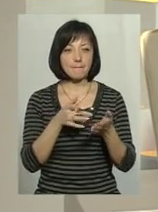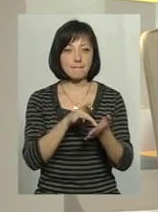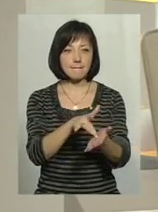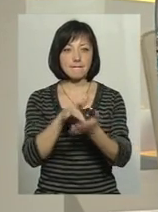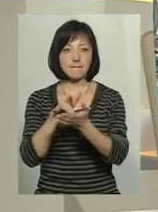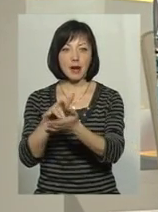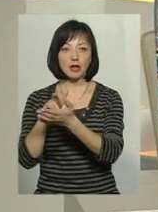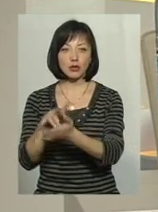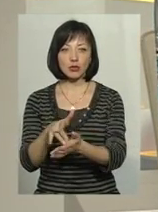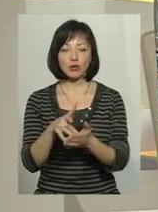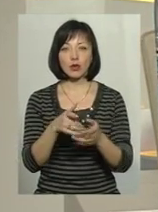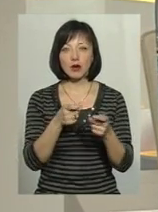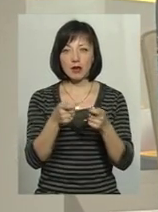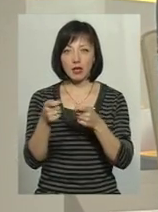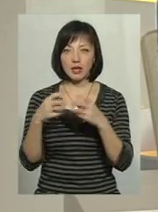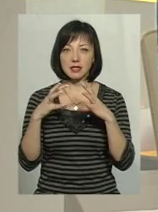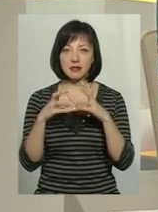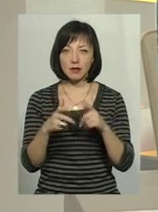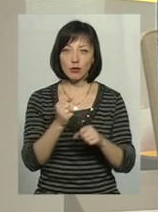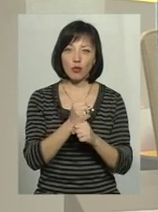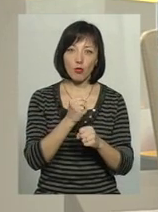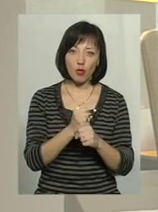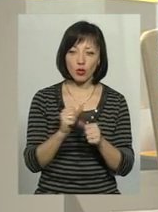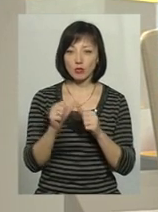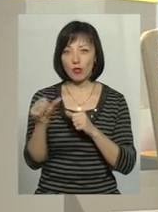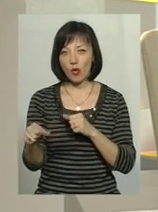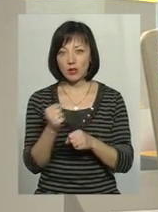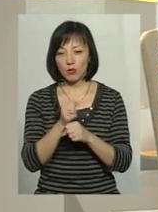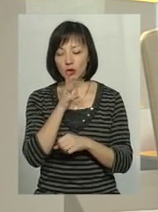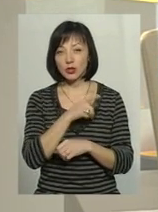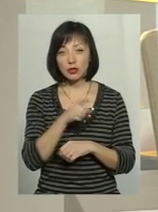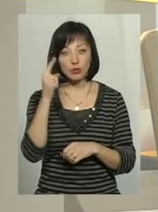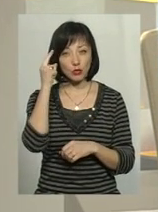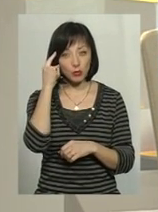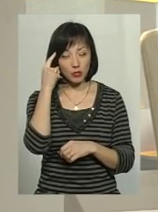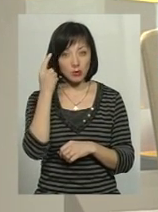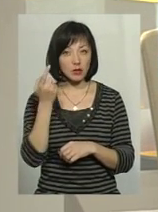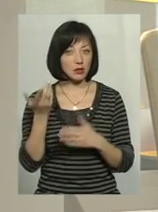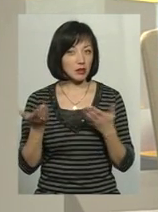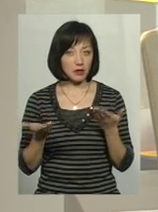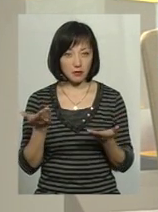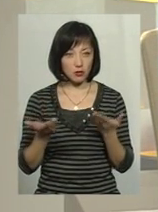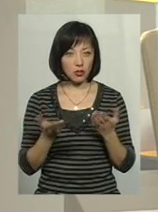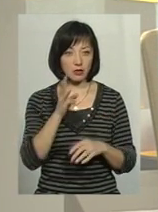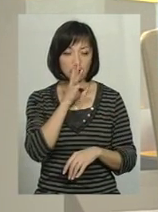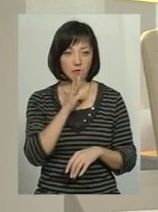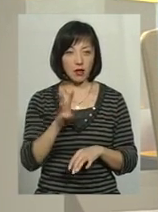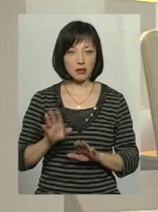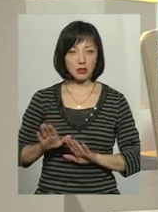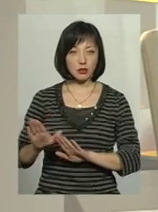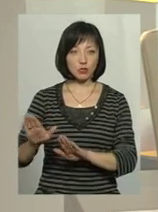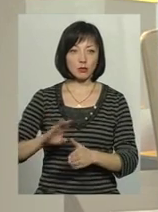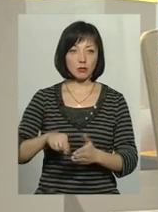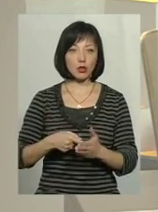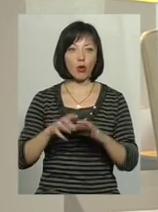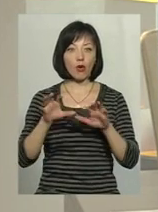робочі поїздки, в позаробочий час. Але я завжди задумуюсь над тим, ну, невже зарплата заступника міського